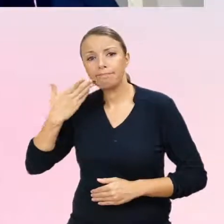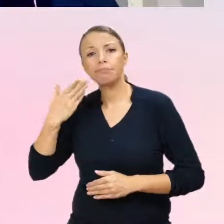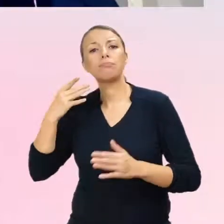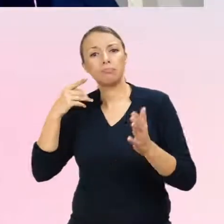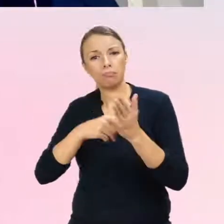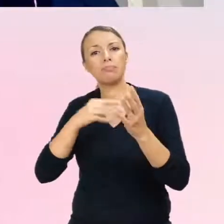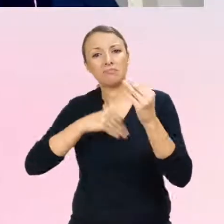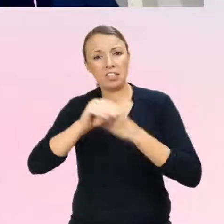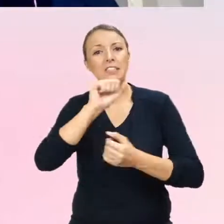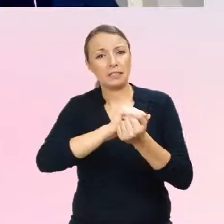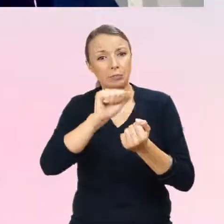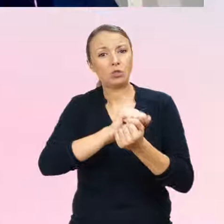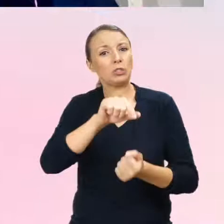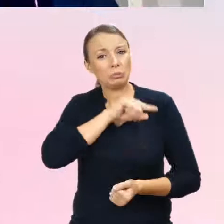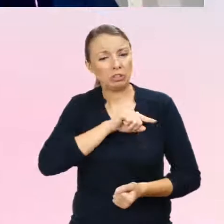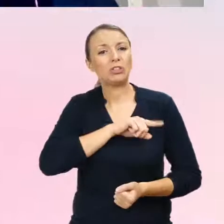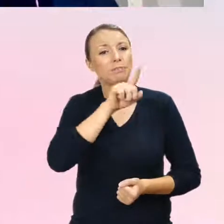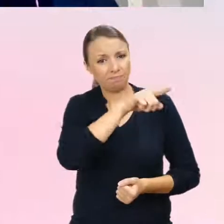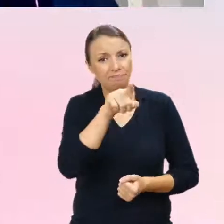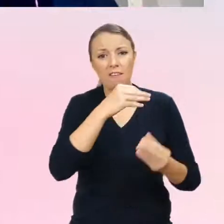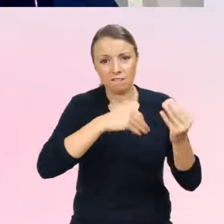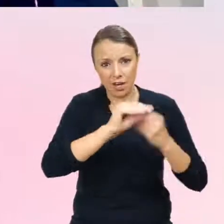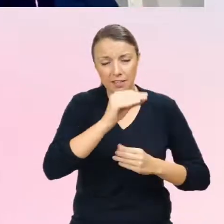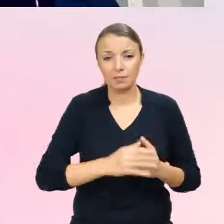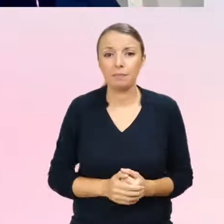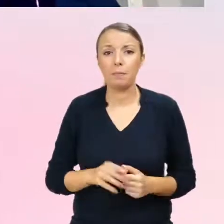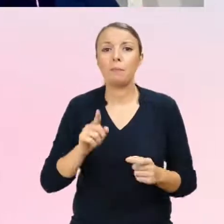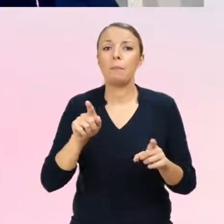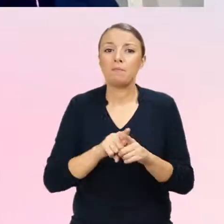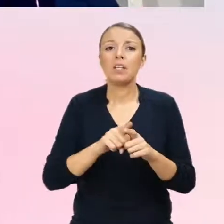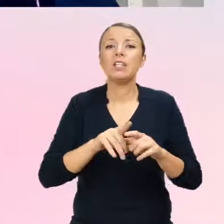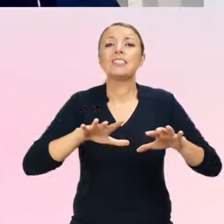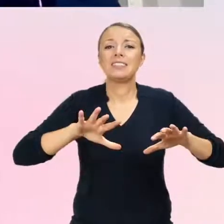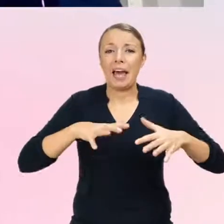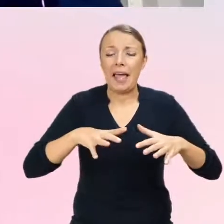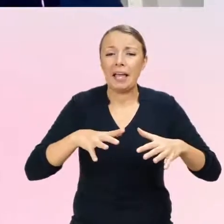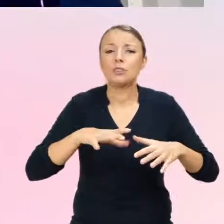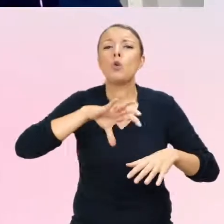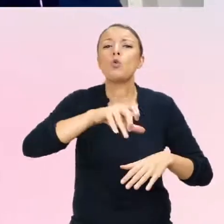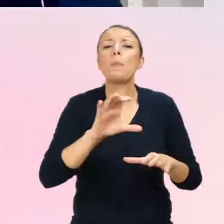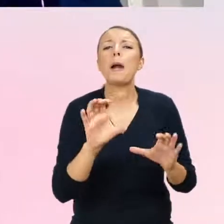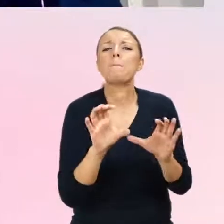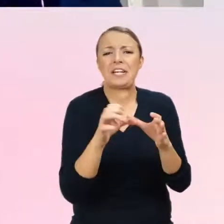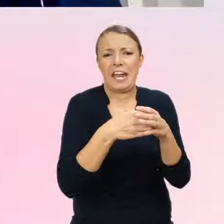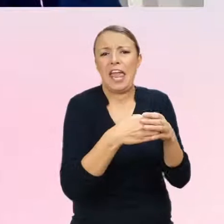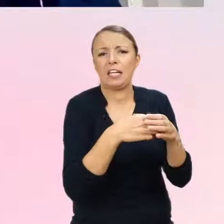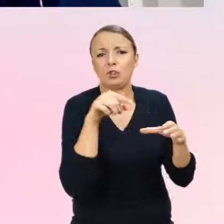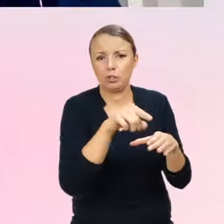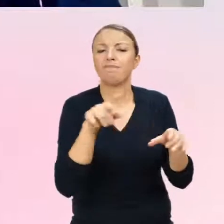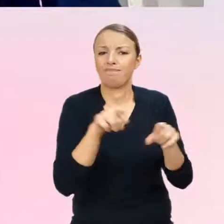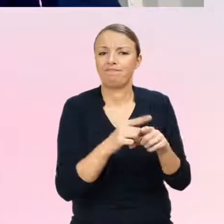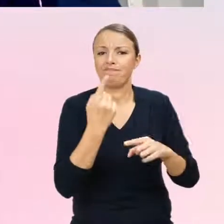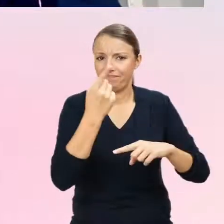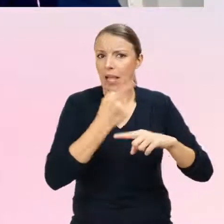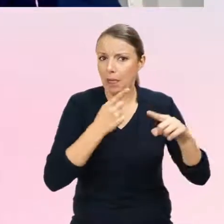Kwestia przeżywania stresu mniejszościowego to jest jeden z czynników. Ten stres mniejszościowy to